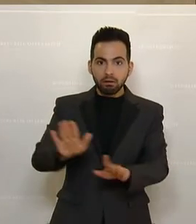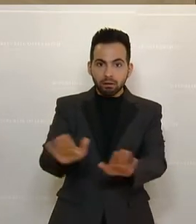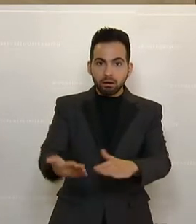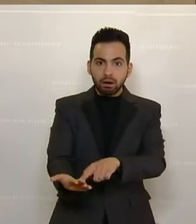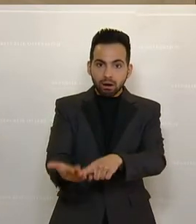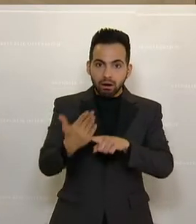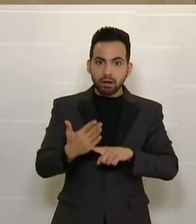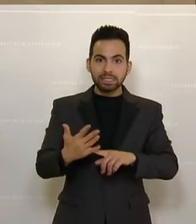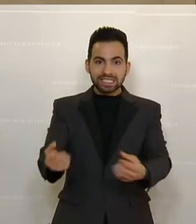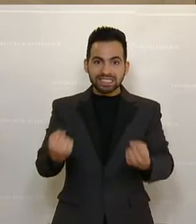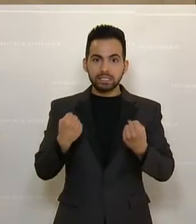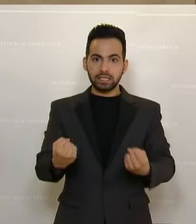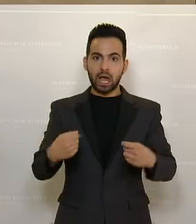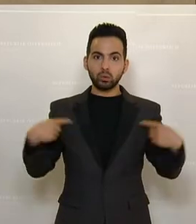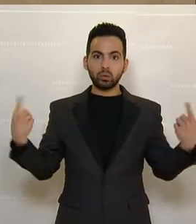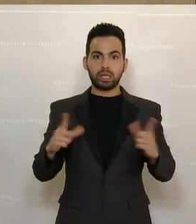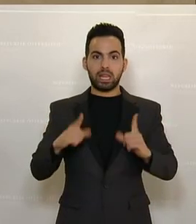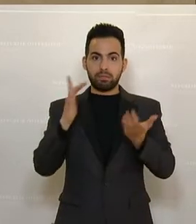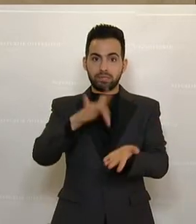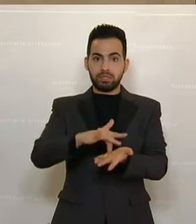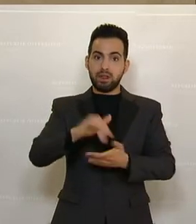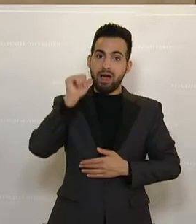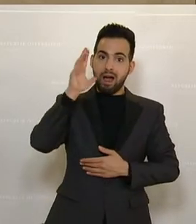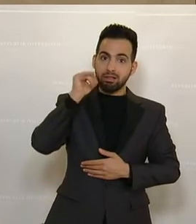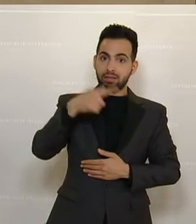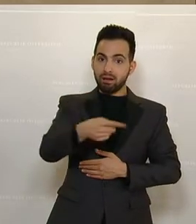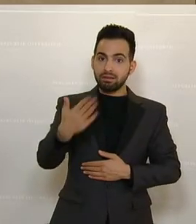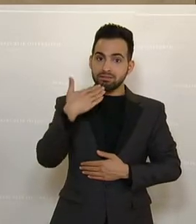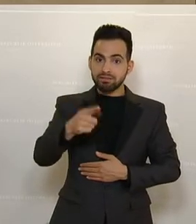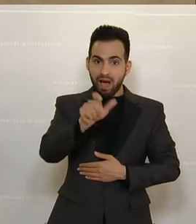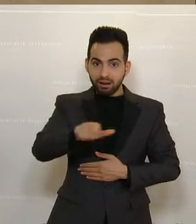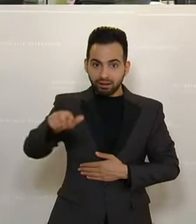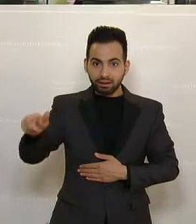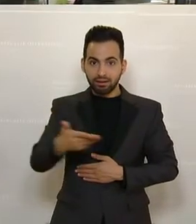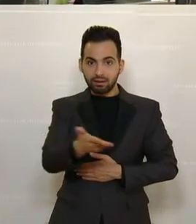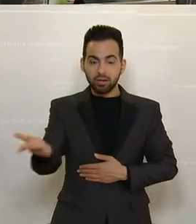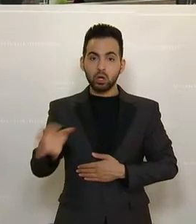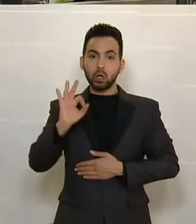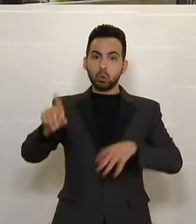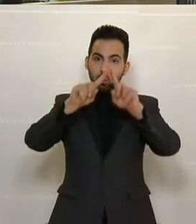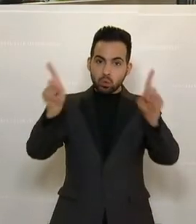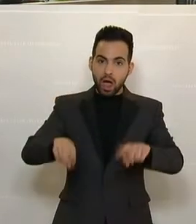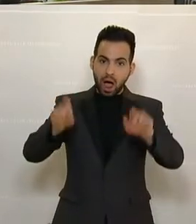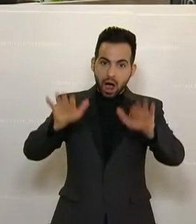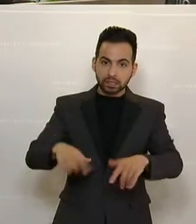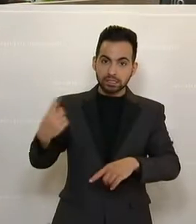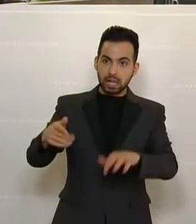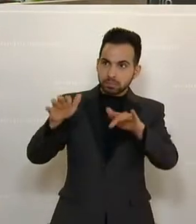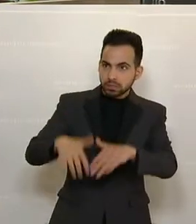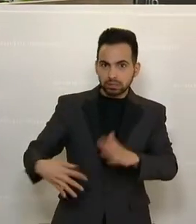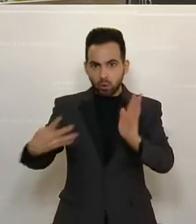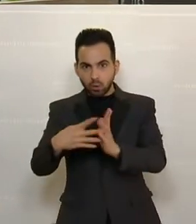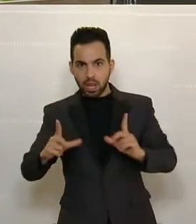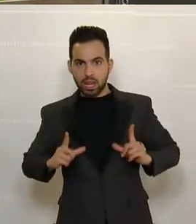Sicherheit unserer Lebensmittel im Alltag garantieren. Sie geben die Gutachten ab. Sie kontrollieren